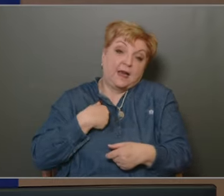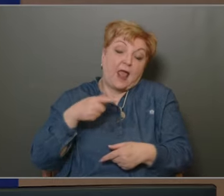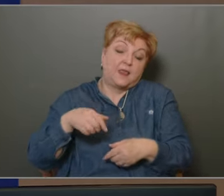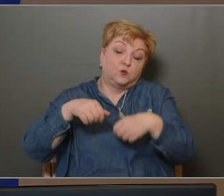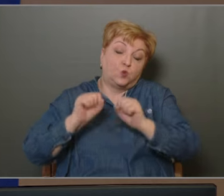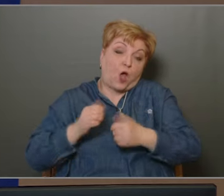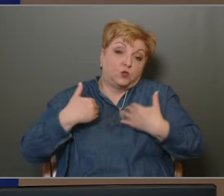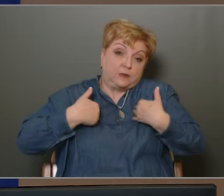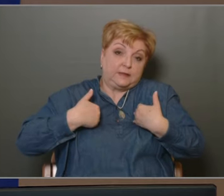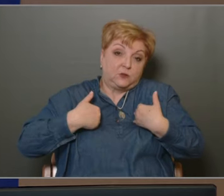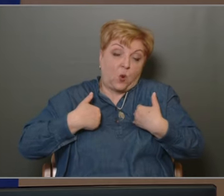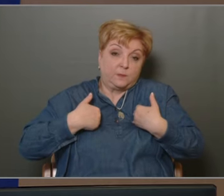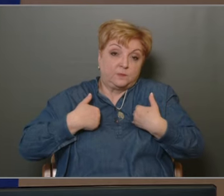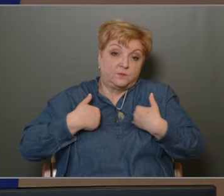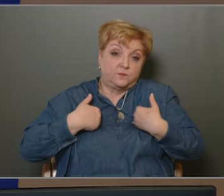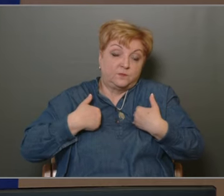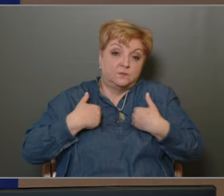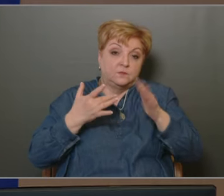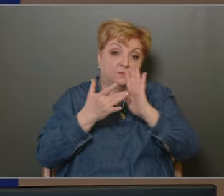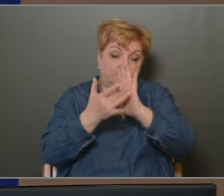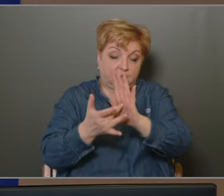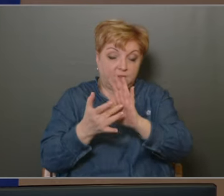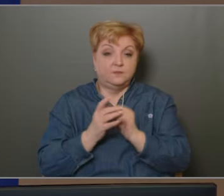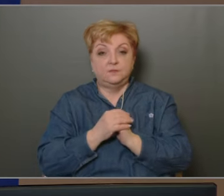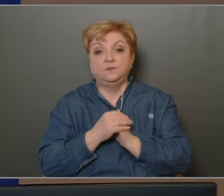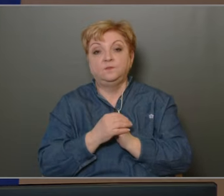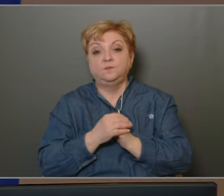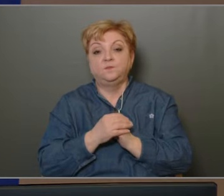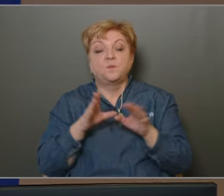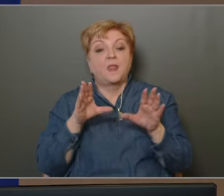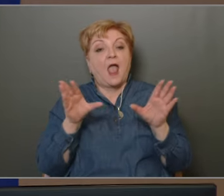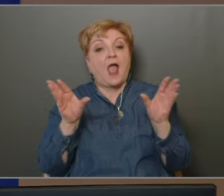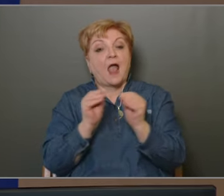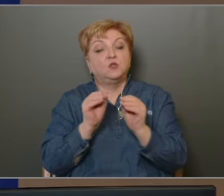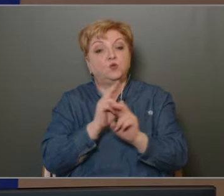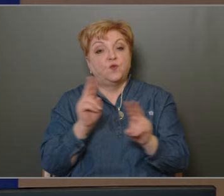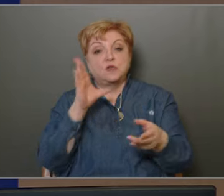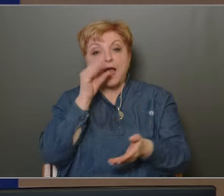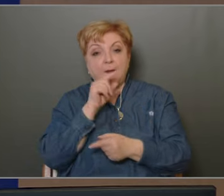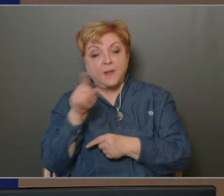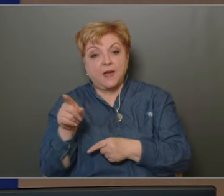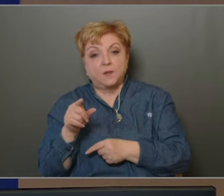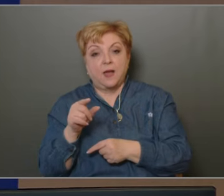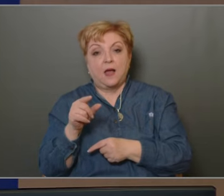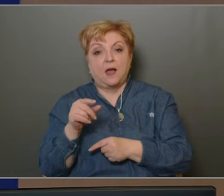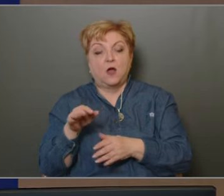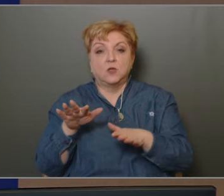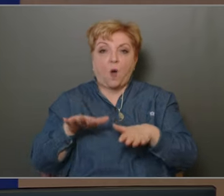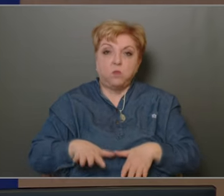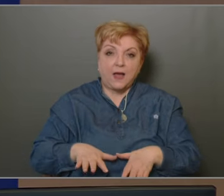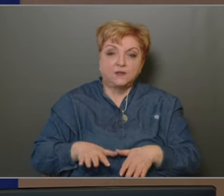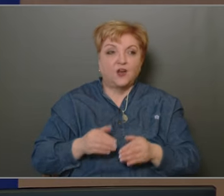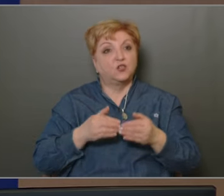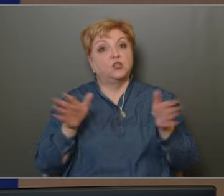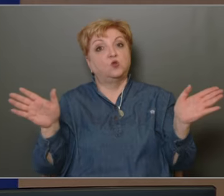tulajdonutom be, tükröződik Együtt van jelen az emberekben az apátia és a